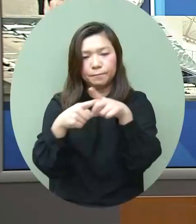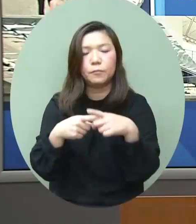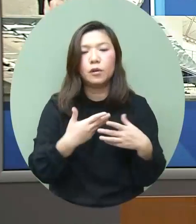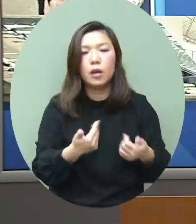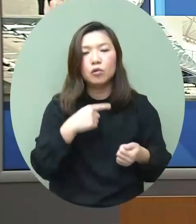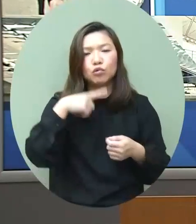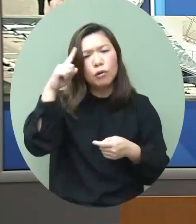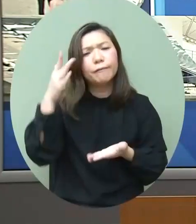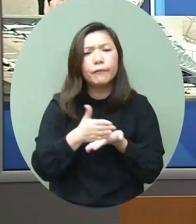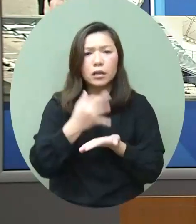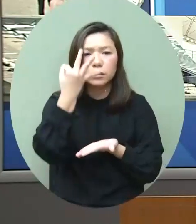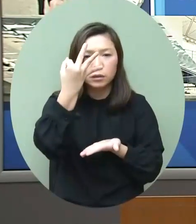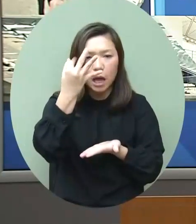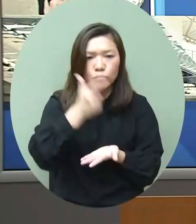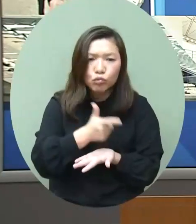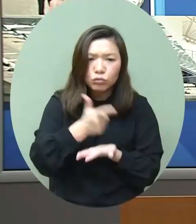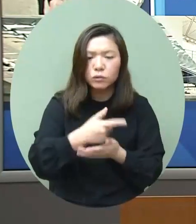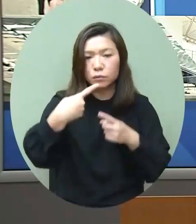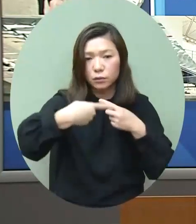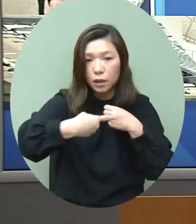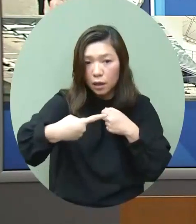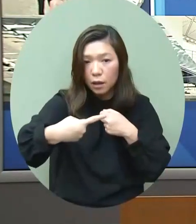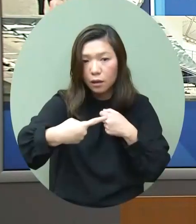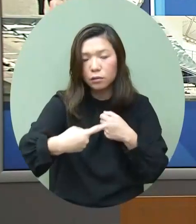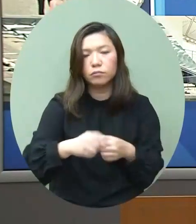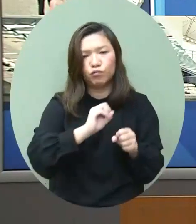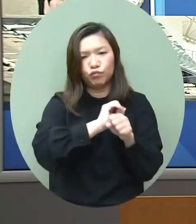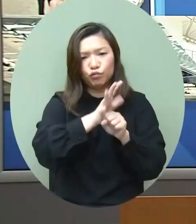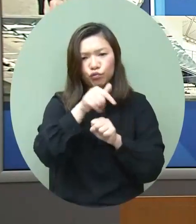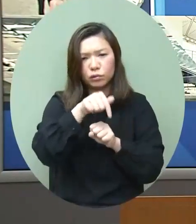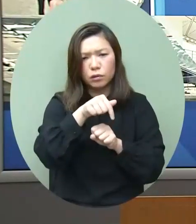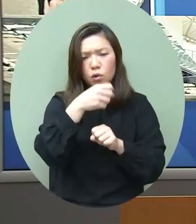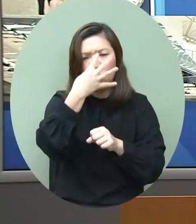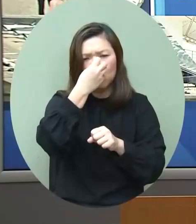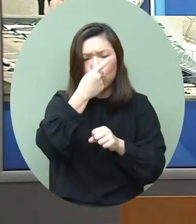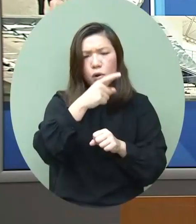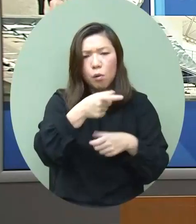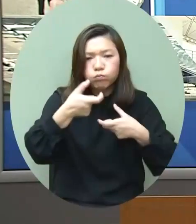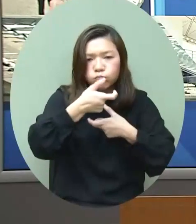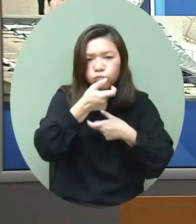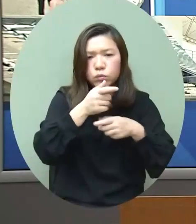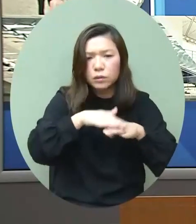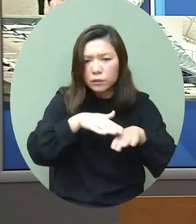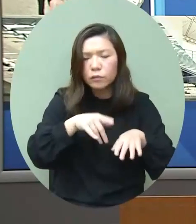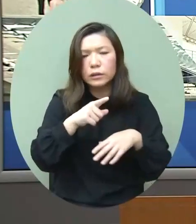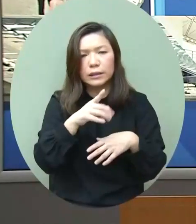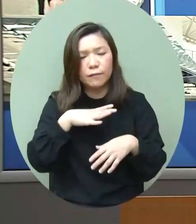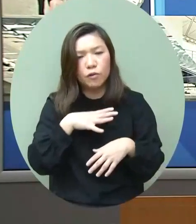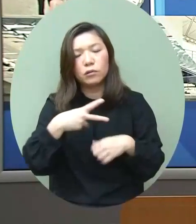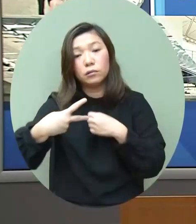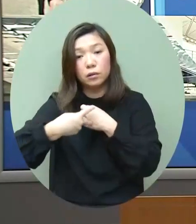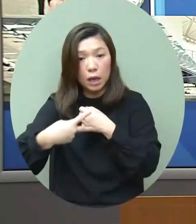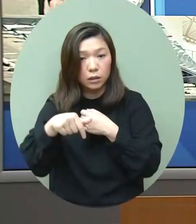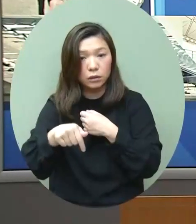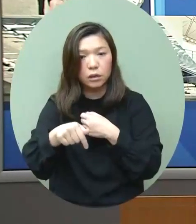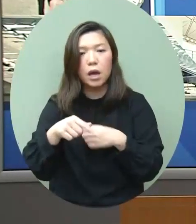分享是三個重點第一就是在疫情之下香港的金融穩定的情況第二就是政府對